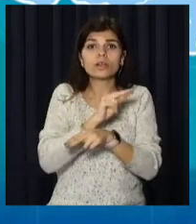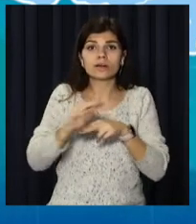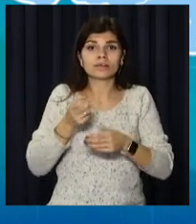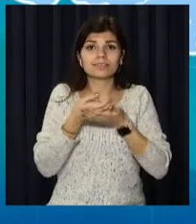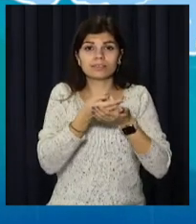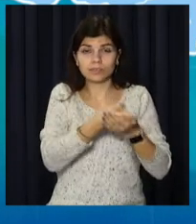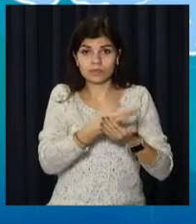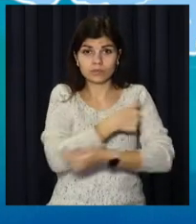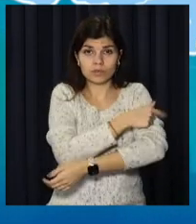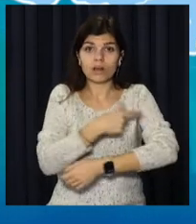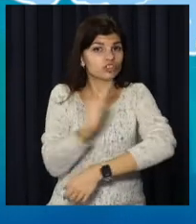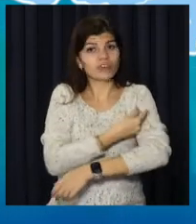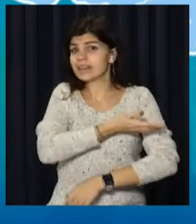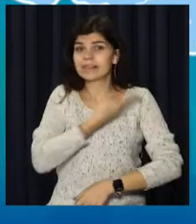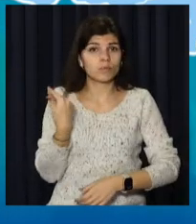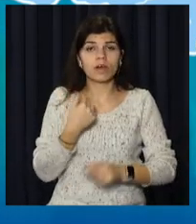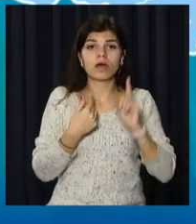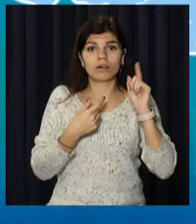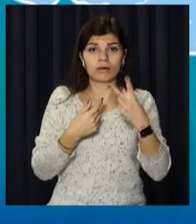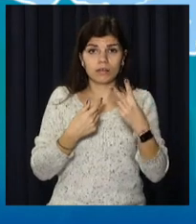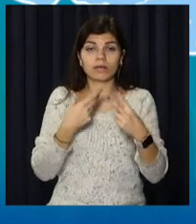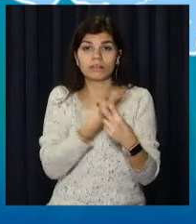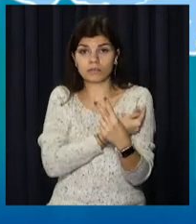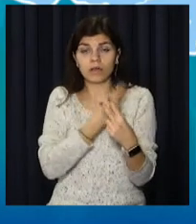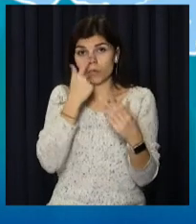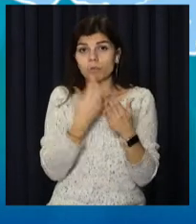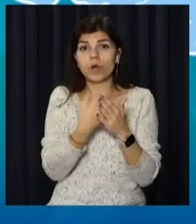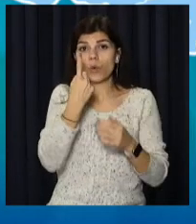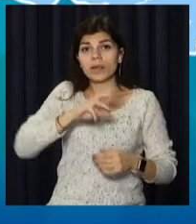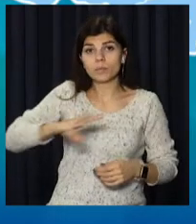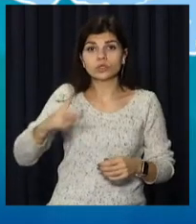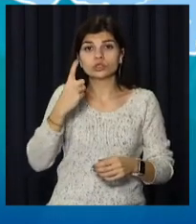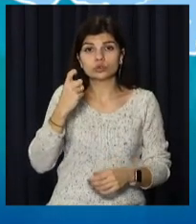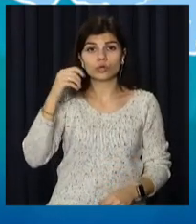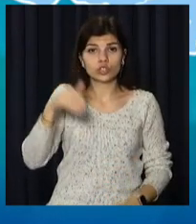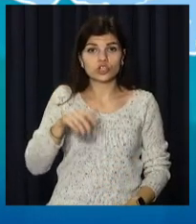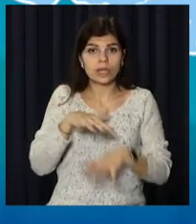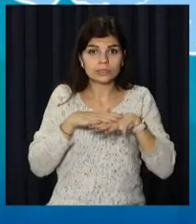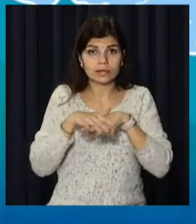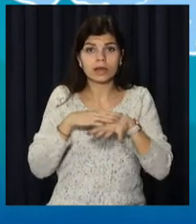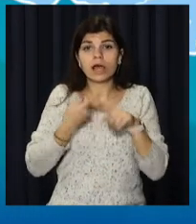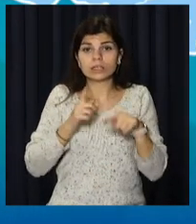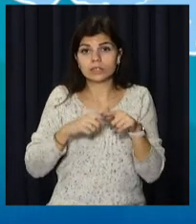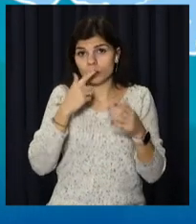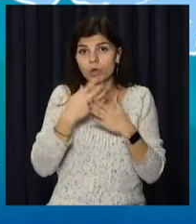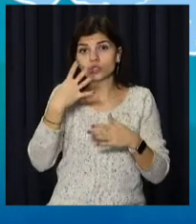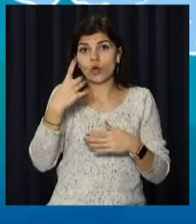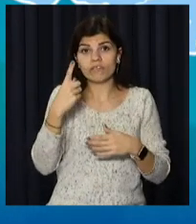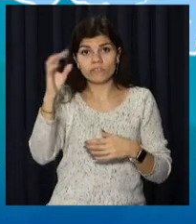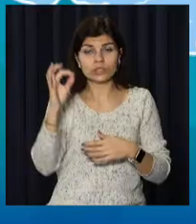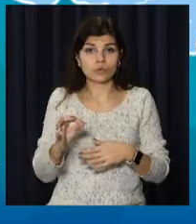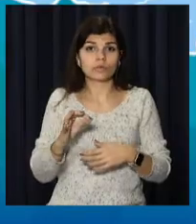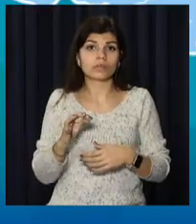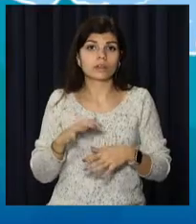стаціонарно, нещеплені. Двудозно вакциновані зараз приблизно 1 мільйон 100 тисяч населення. Це майже 41%